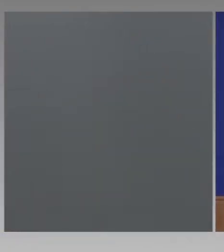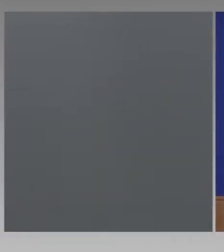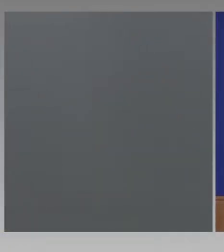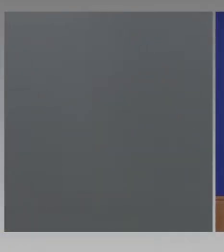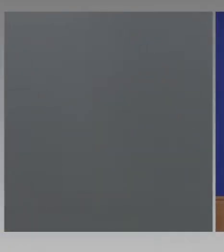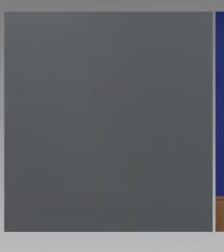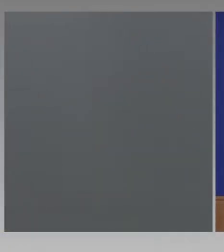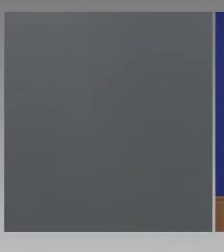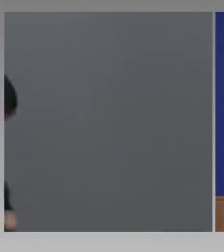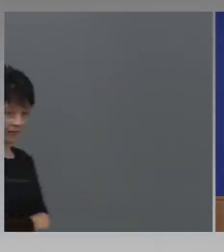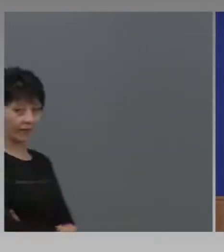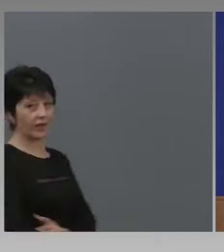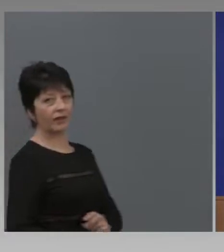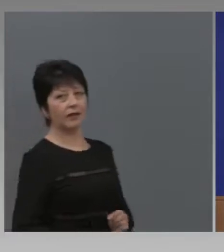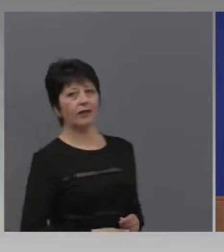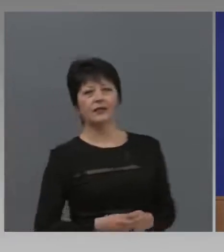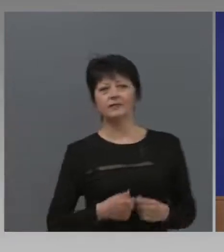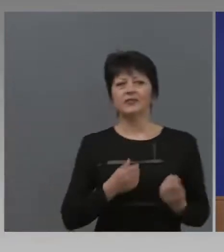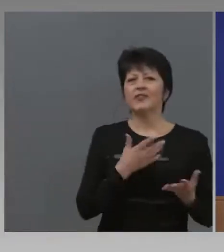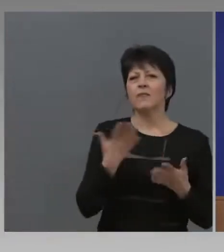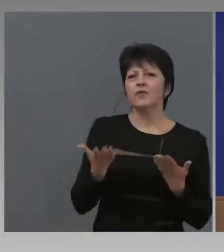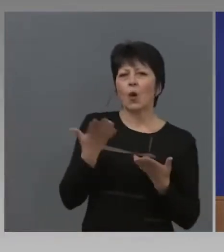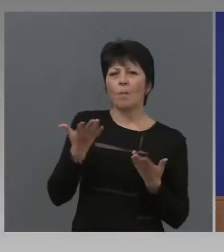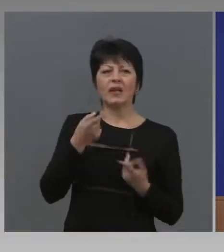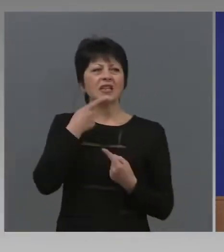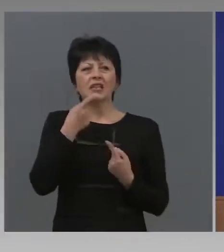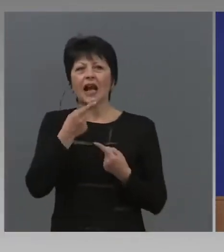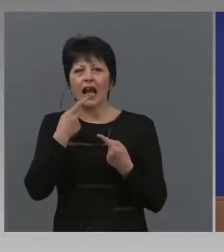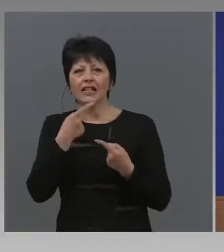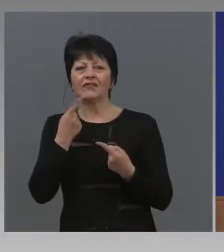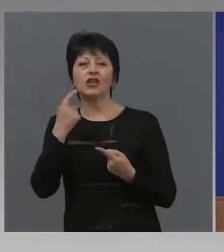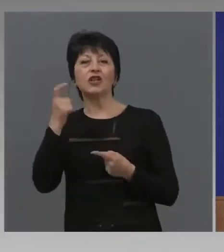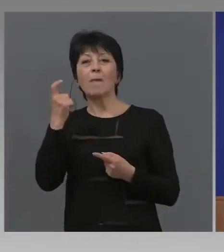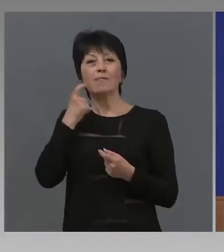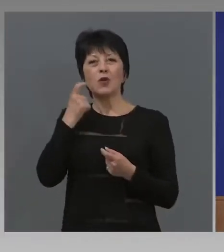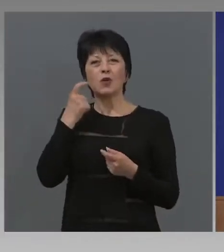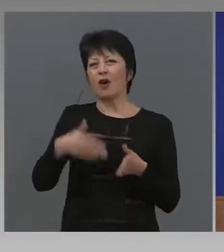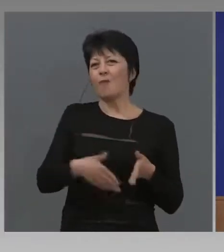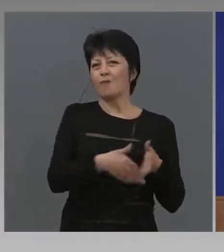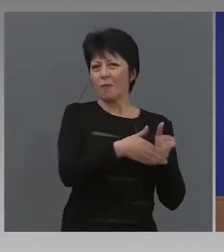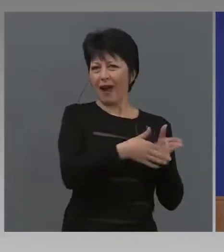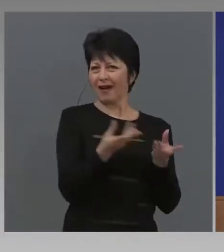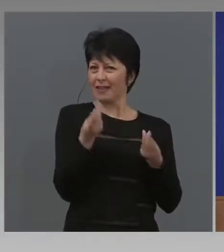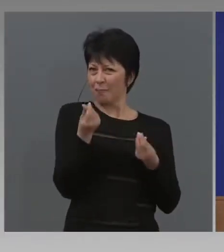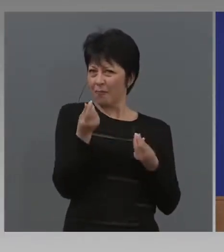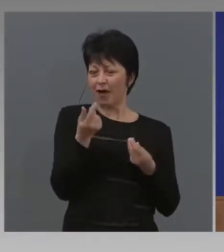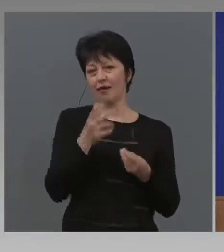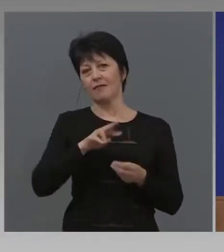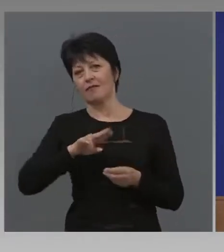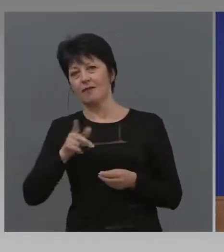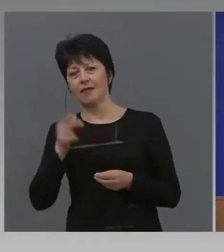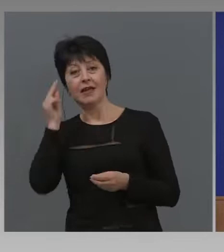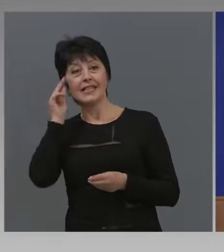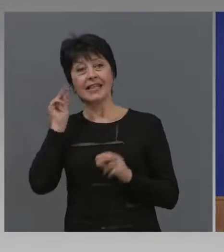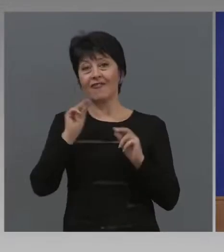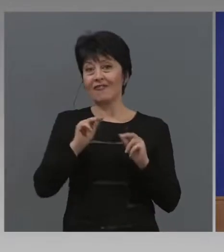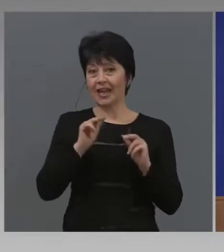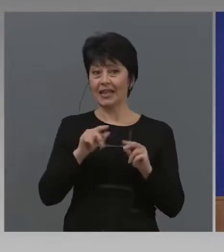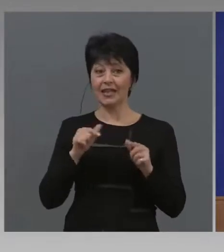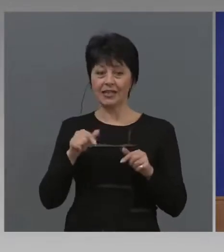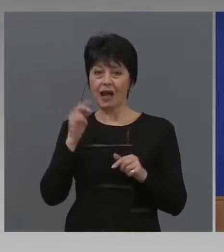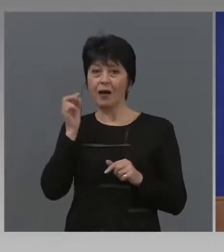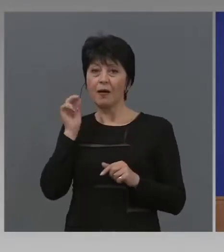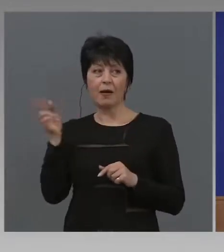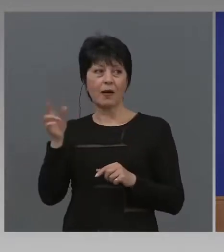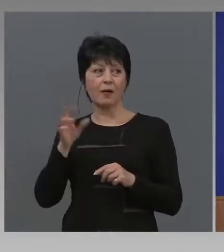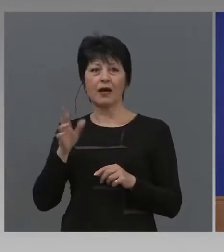сте казвали, че Брюксел е помагал на България с пари, с съвети. Но днес Брюксел и Белгия са едни от най-засегнатите региони в Европа